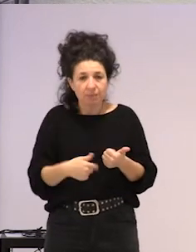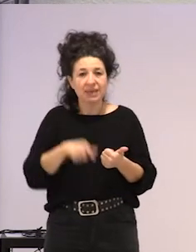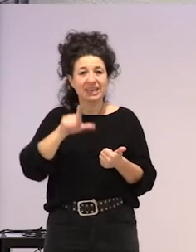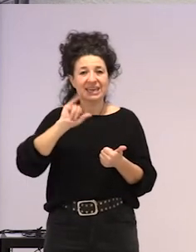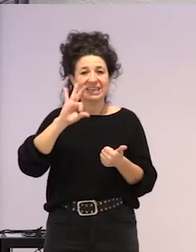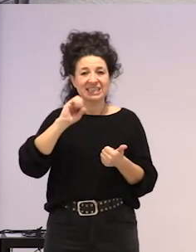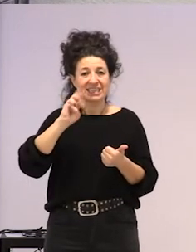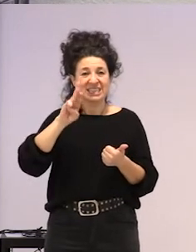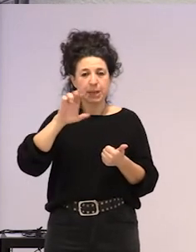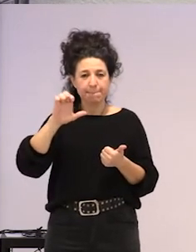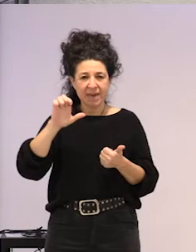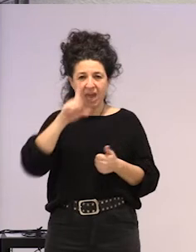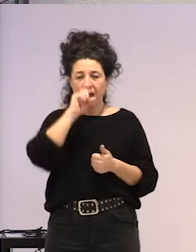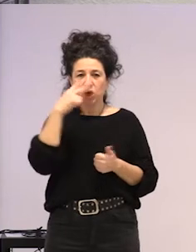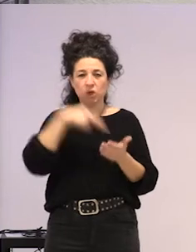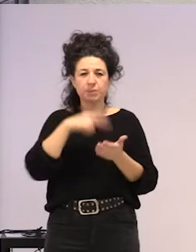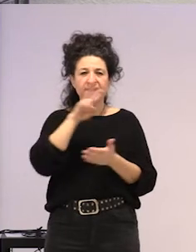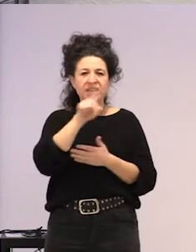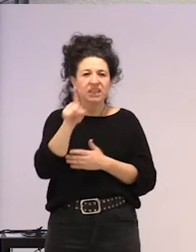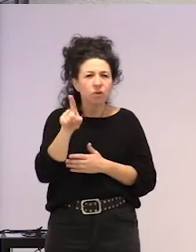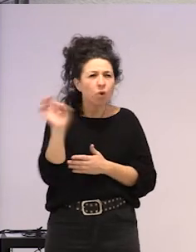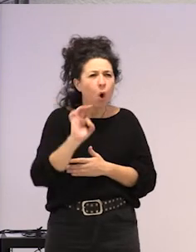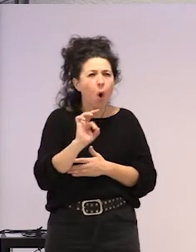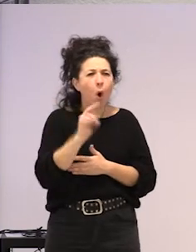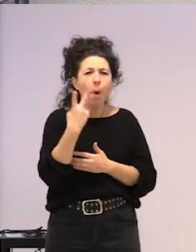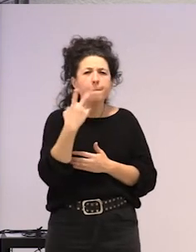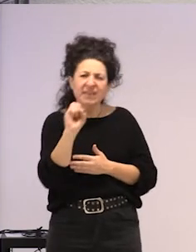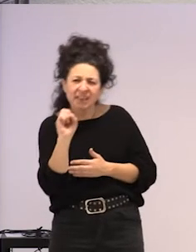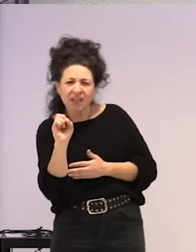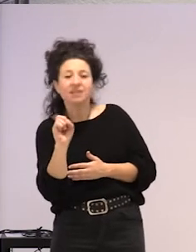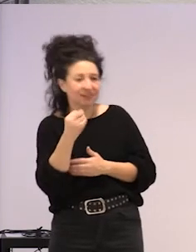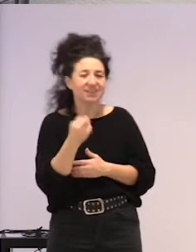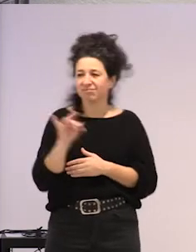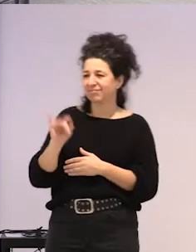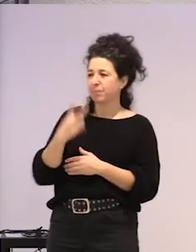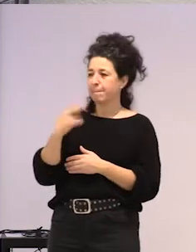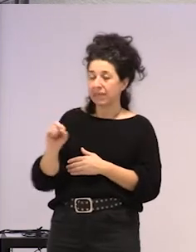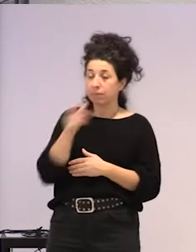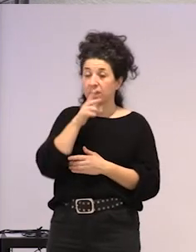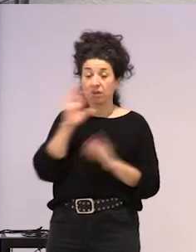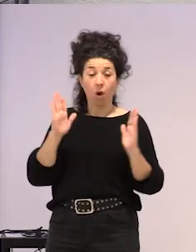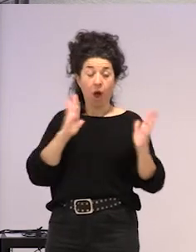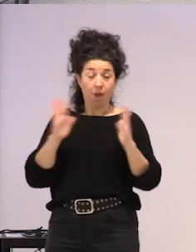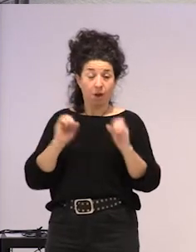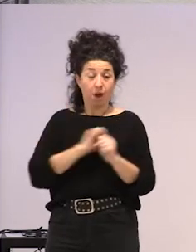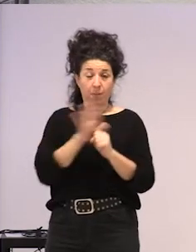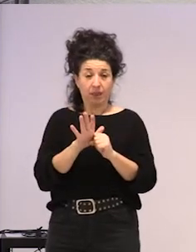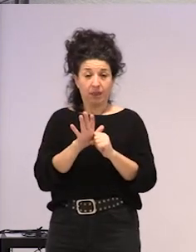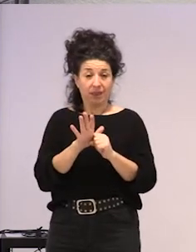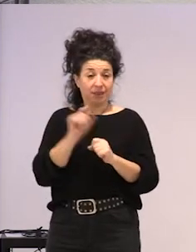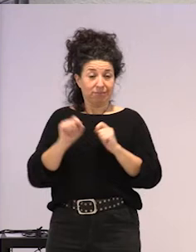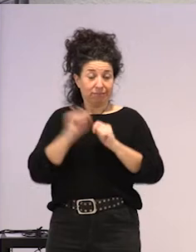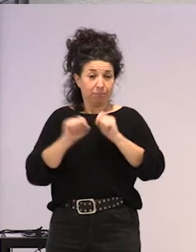behar, bi eta horretar batean, ez? Ego geian? Horreian? Horreian? Ezke, baina nire ari matia hori. Harko